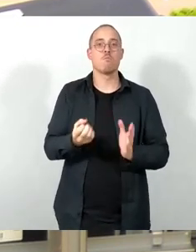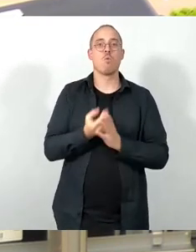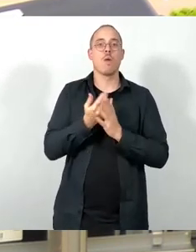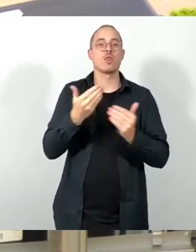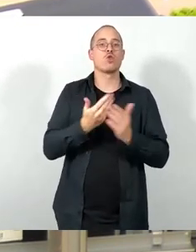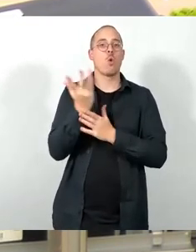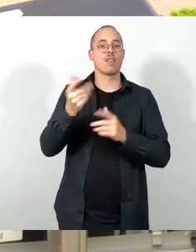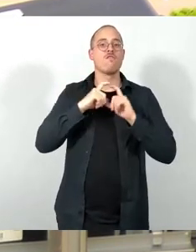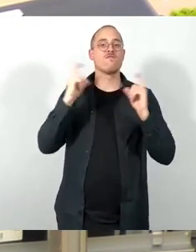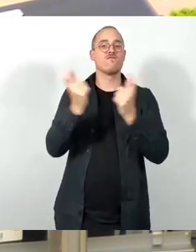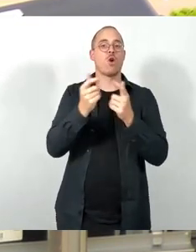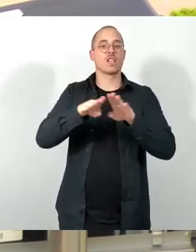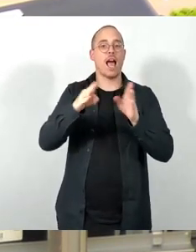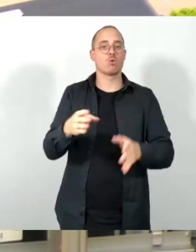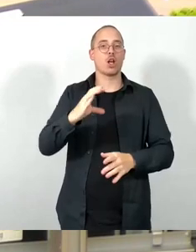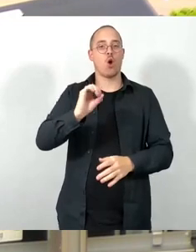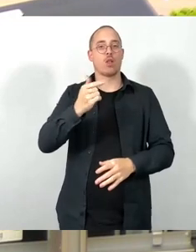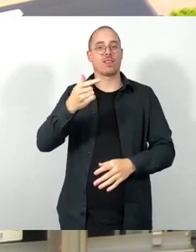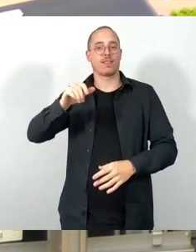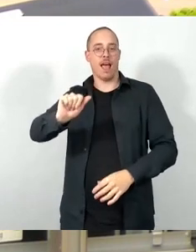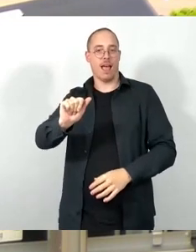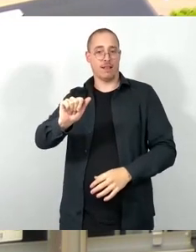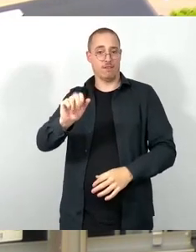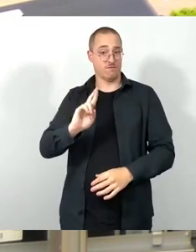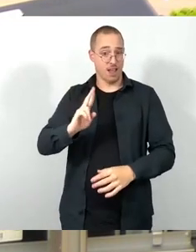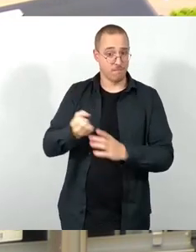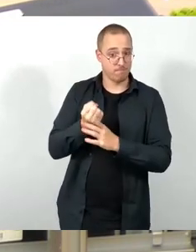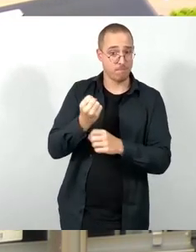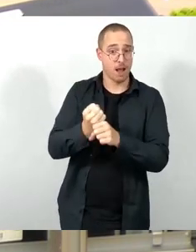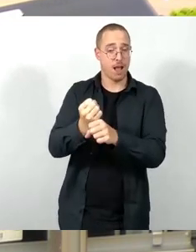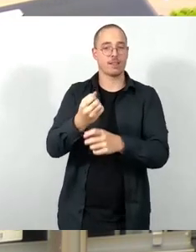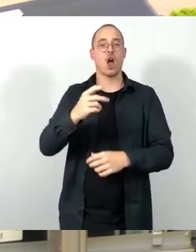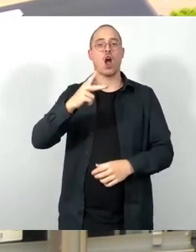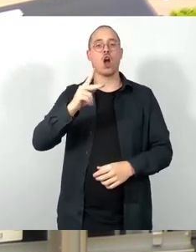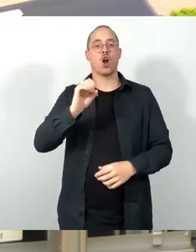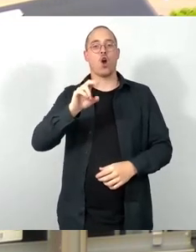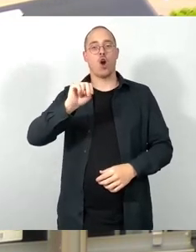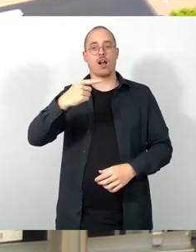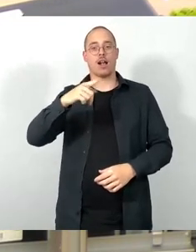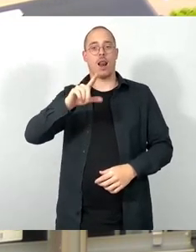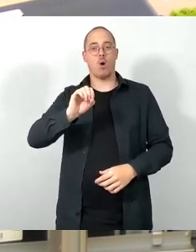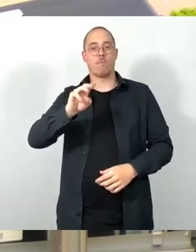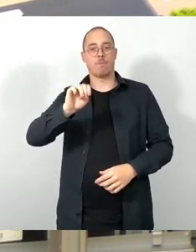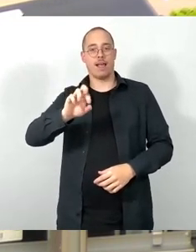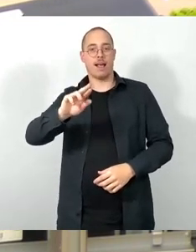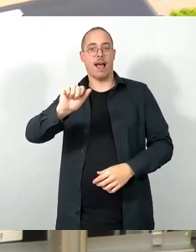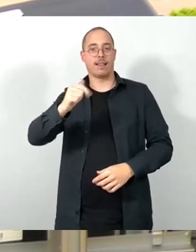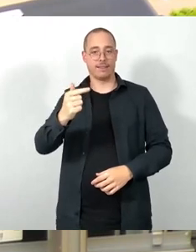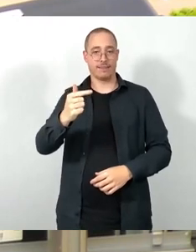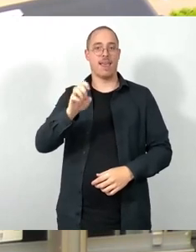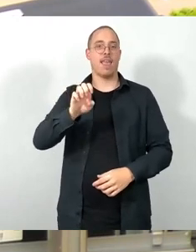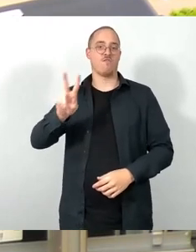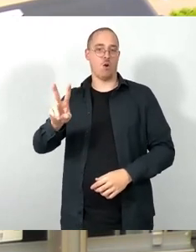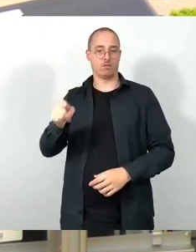Konglomerat e.V. betrieben, dass wir dieses Projekt tatsächlich weiterführen möchten und da entsprechend auch die Beförderung oder diese